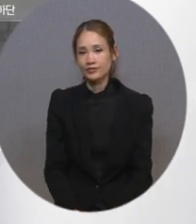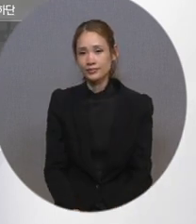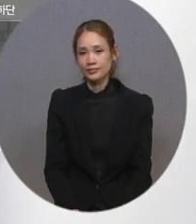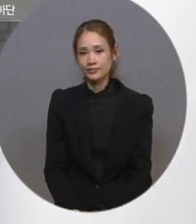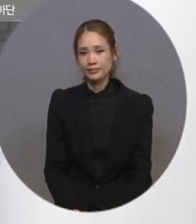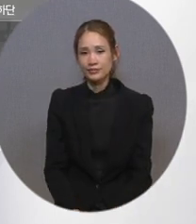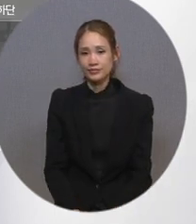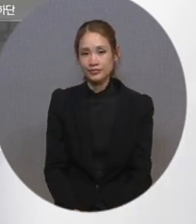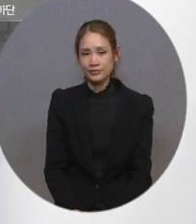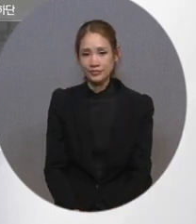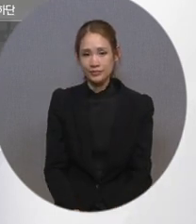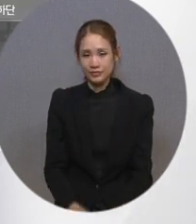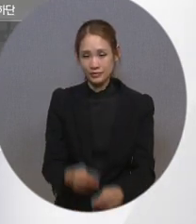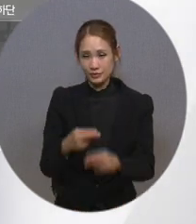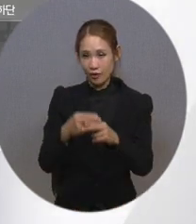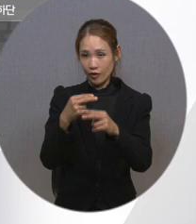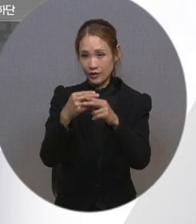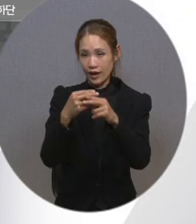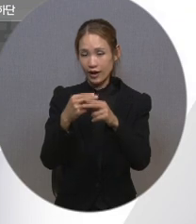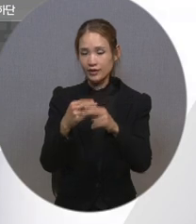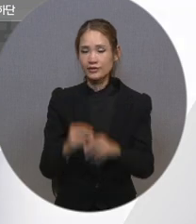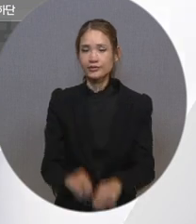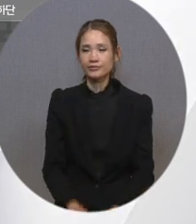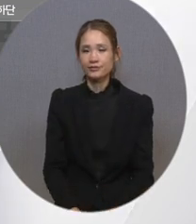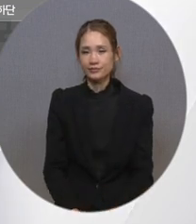하단 저장을 눌러주시면